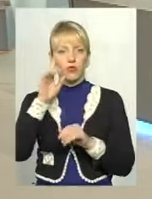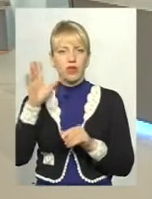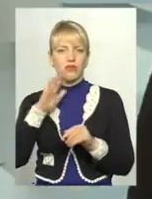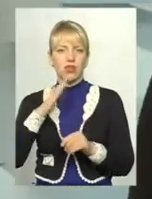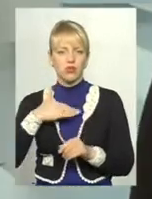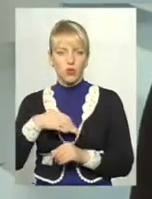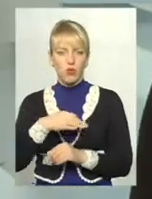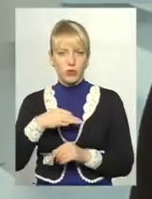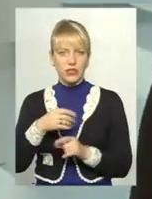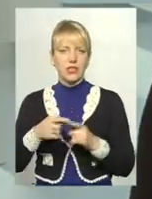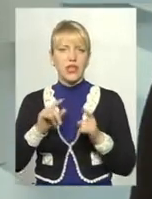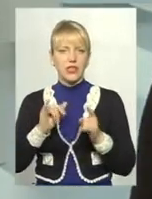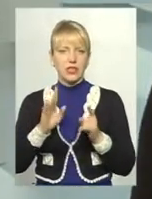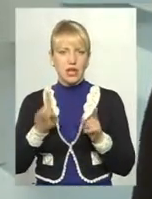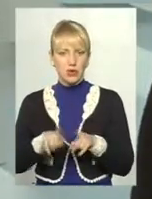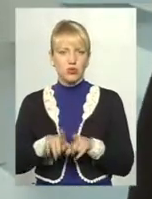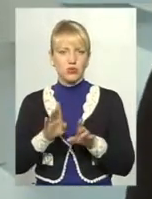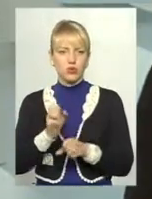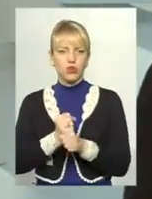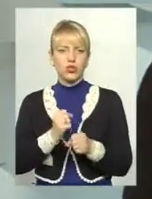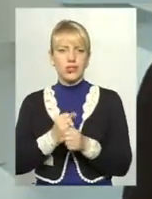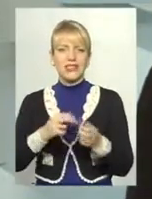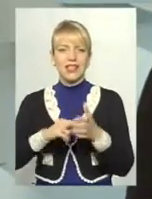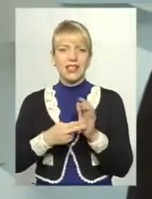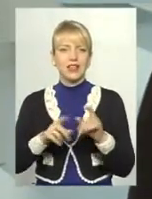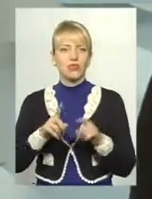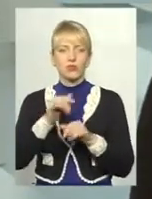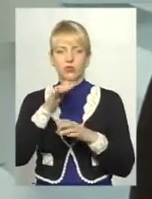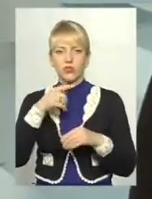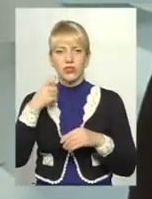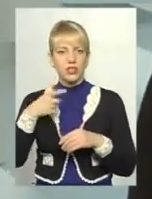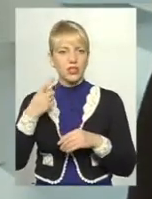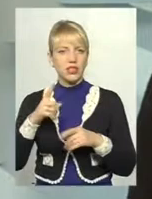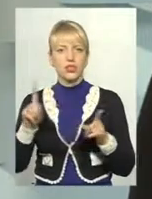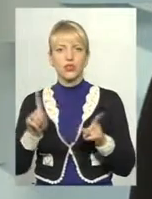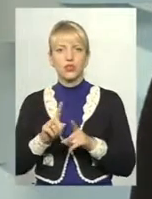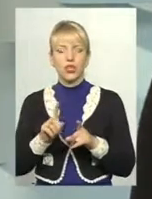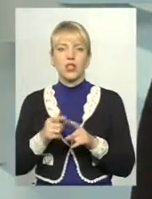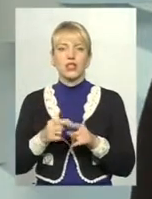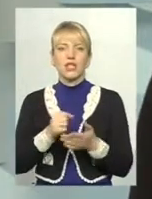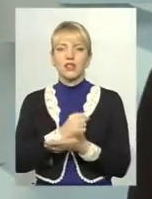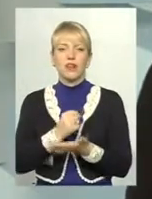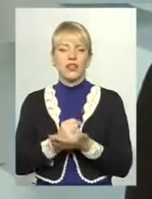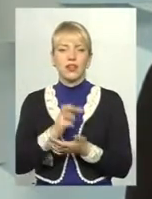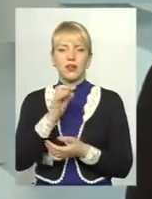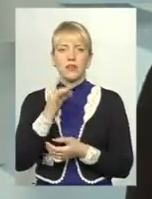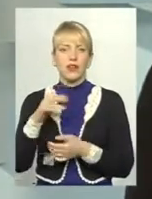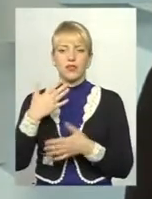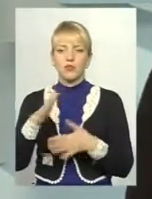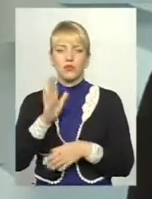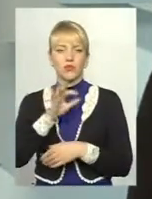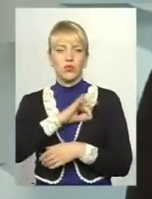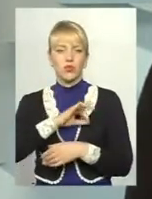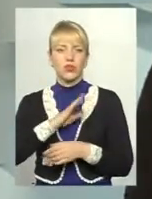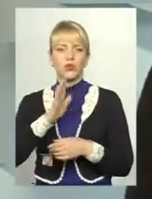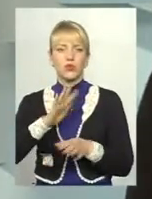Звичайно, це буде розроблена певна стратегія, тому що не можна сказати, що затвердили бренд і він вже буде використовуватися. Про